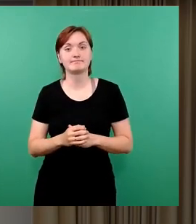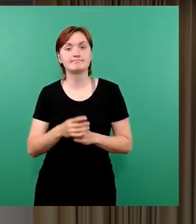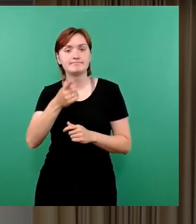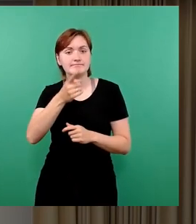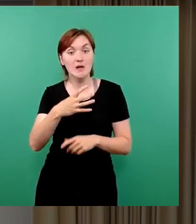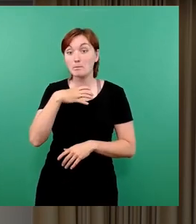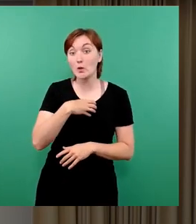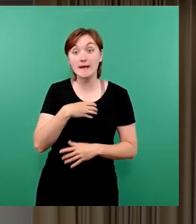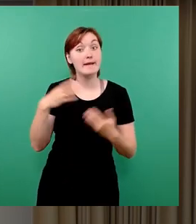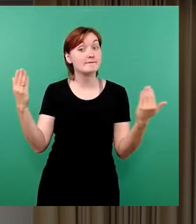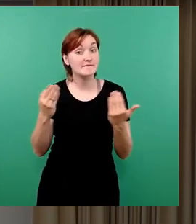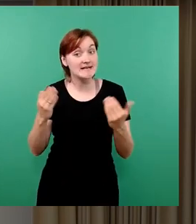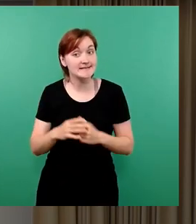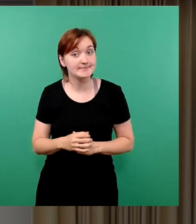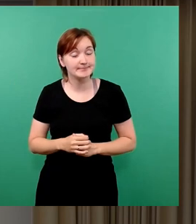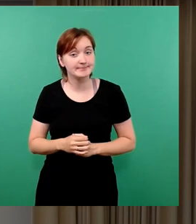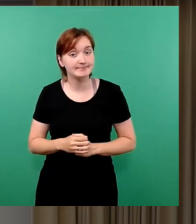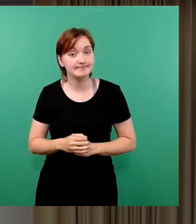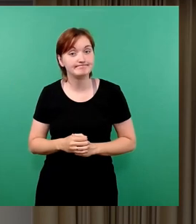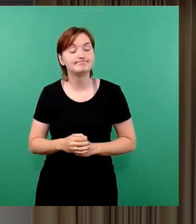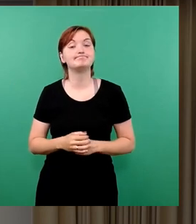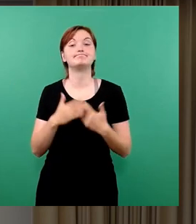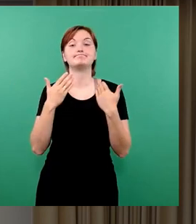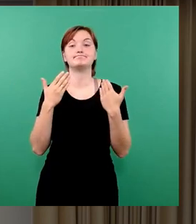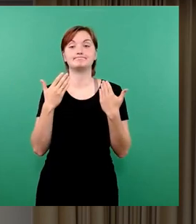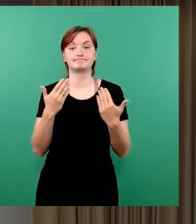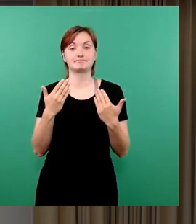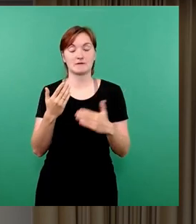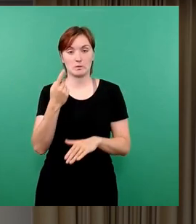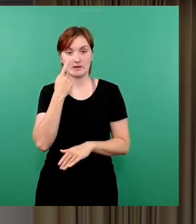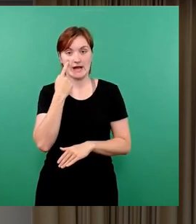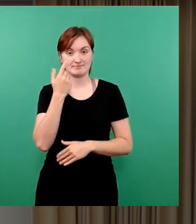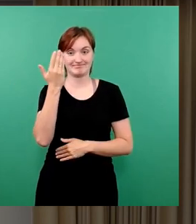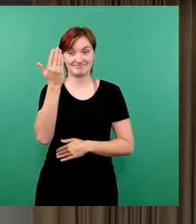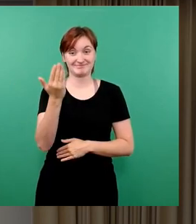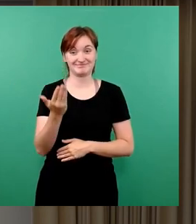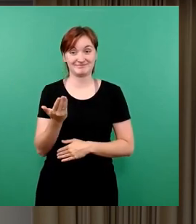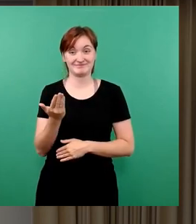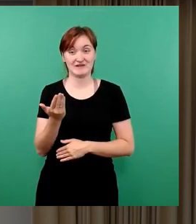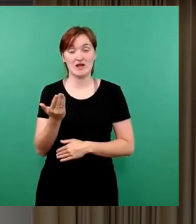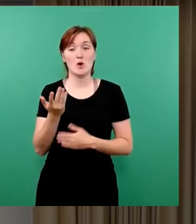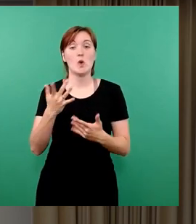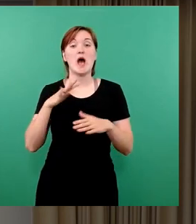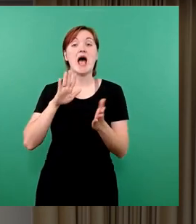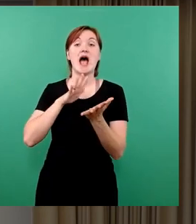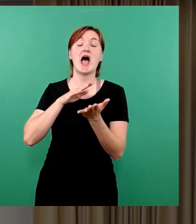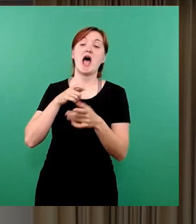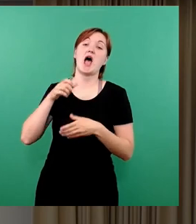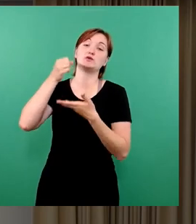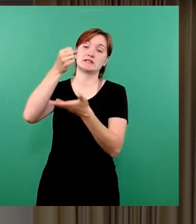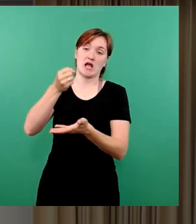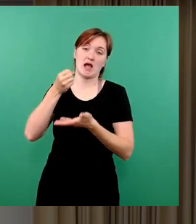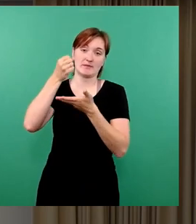Problem? Unser Problem sind gegenwärtig absehbare Haushaltsausgaben und diese nicht mehr bloß